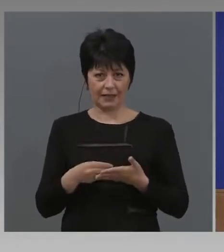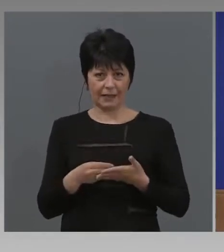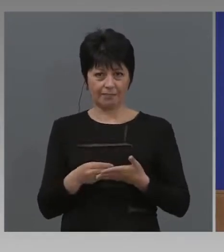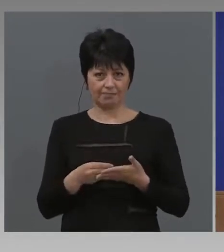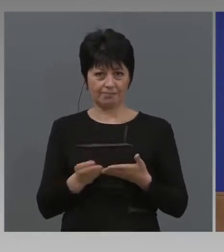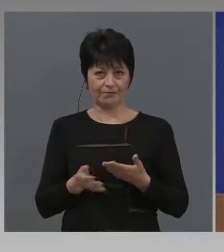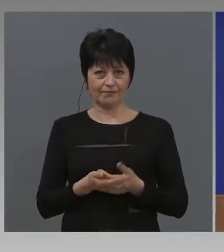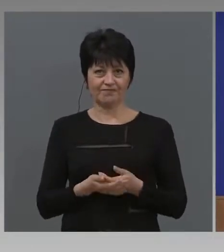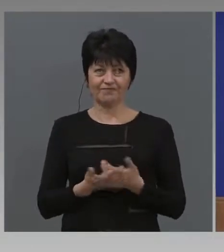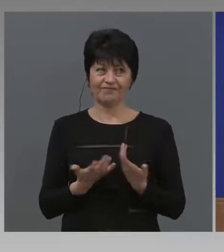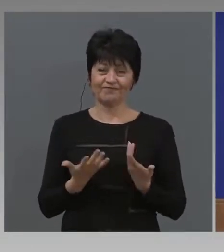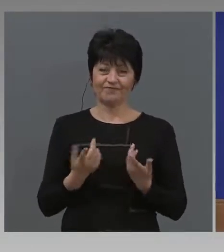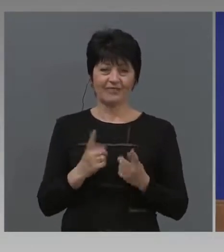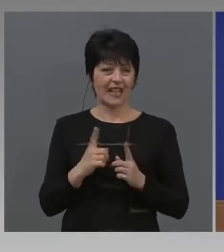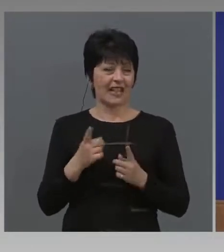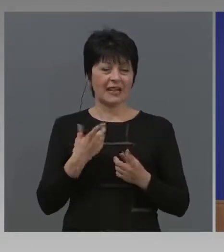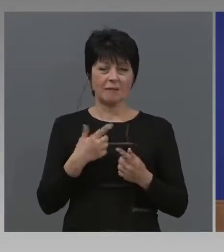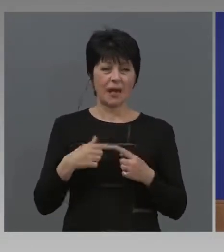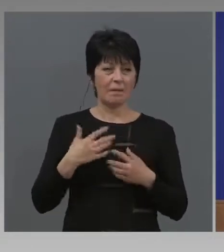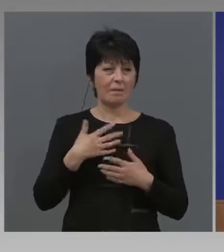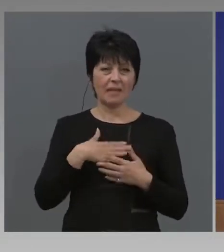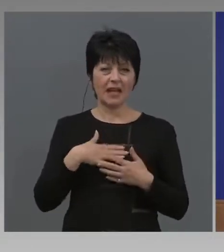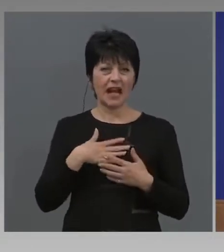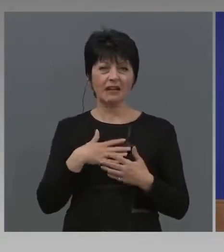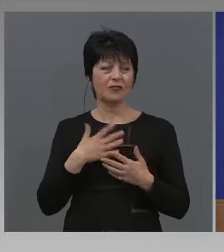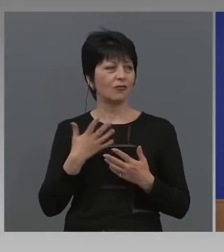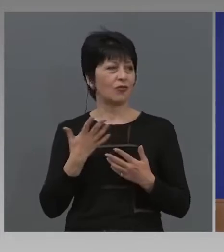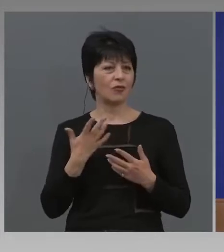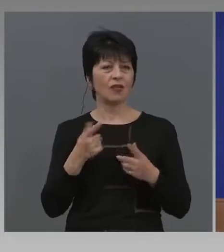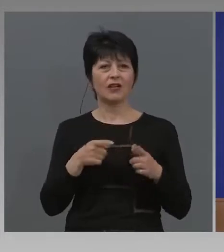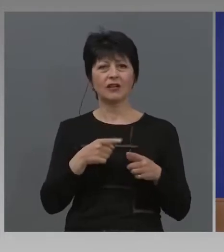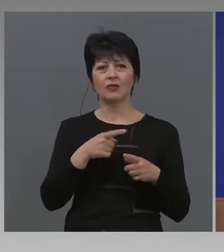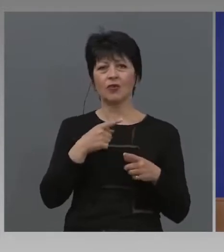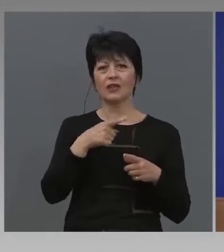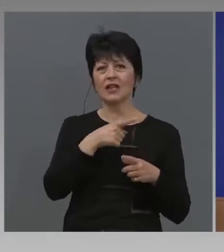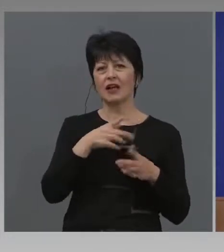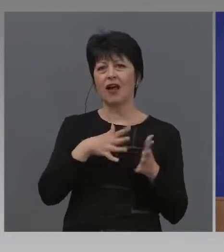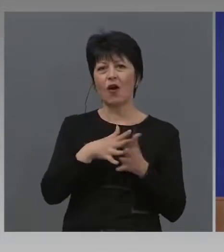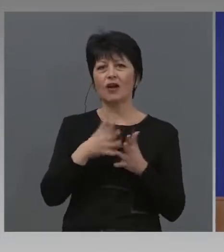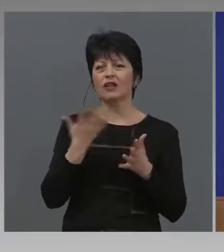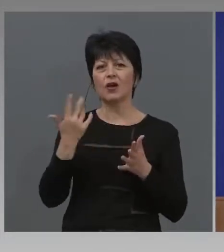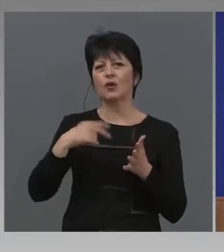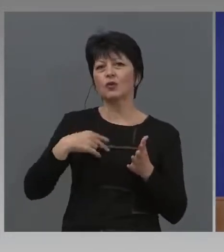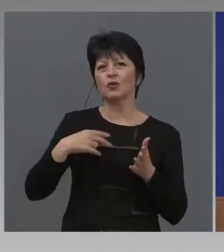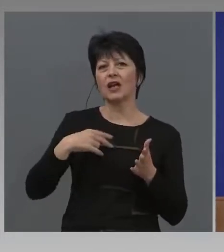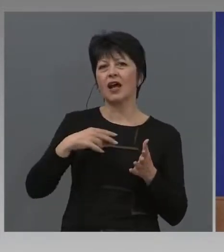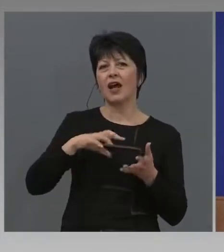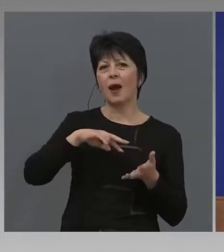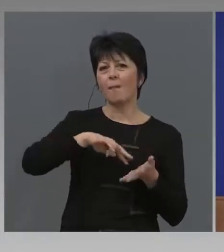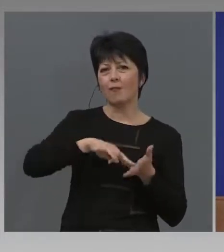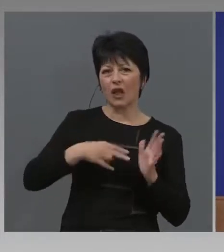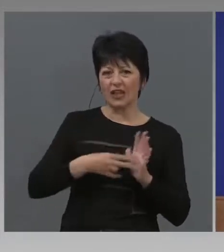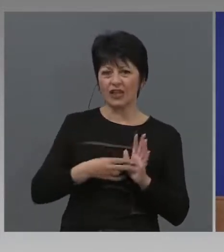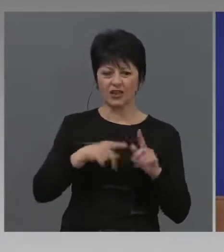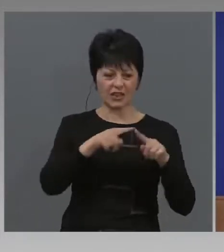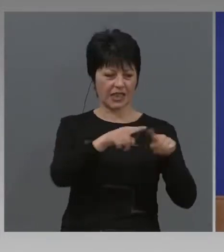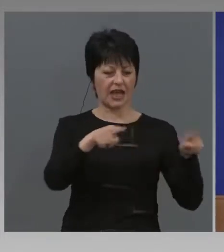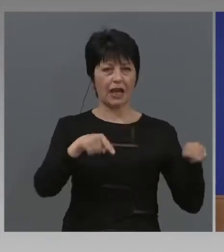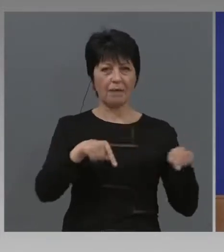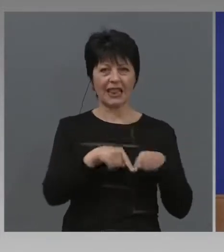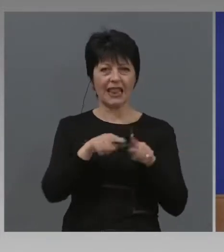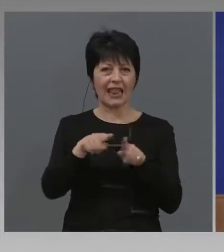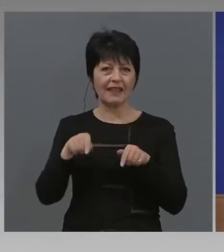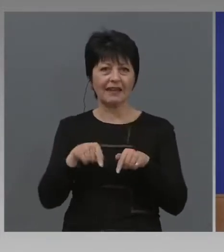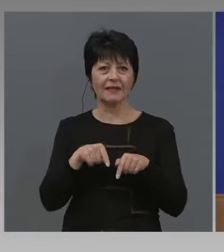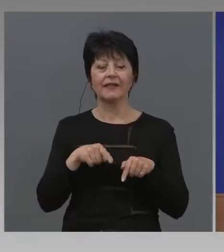Криво ми е за тези, които се водат политически кабинети, а вие знаете колко политици са, които работят тук, и те са без заплата.